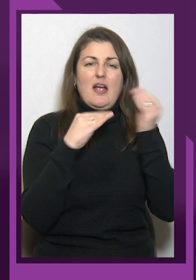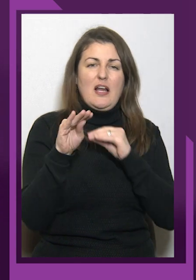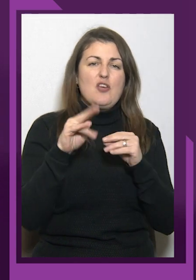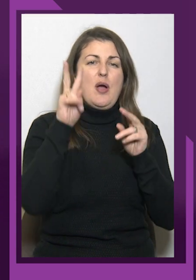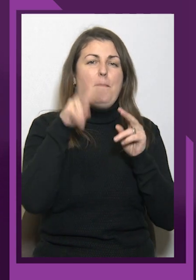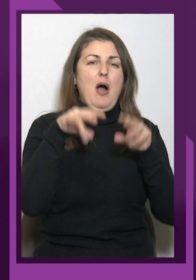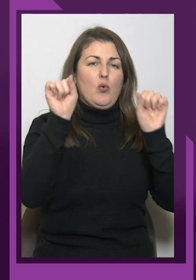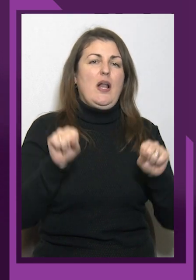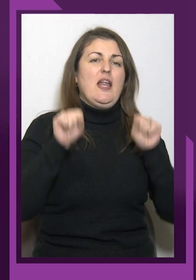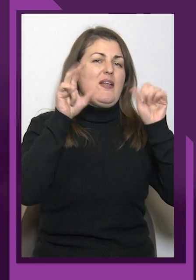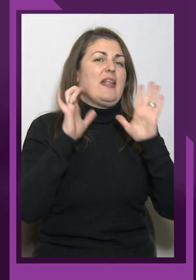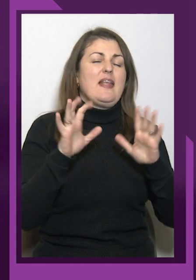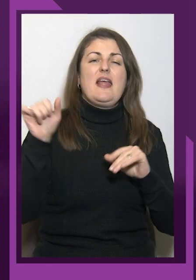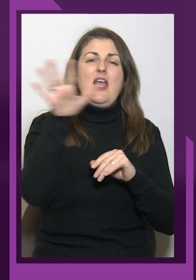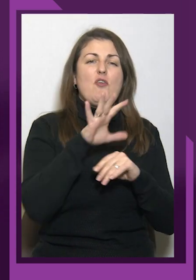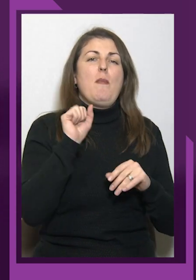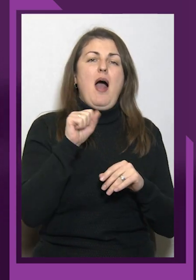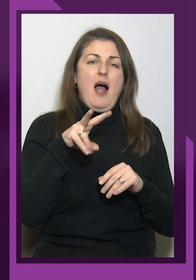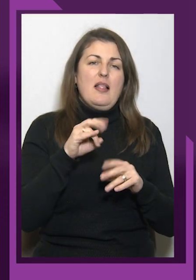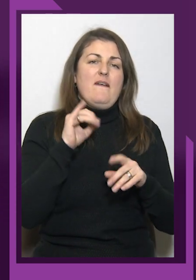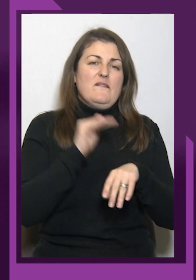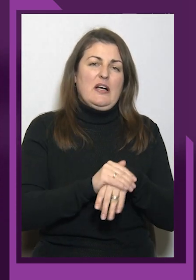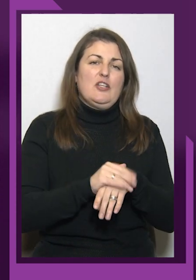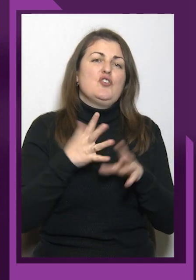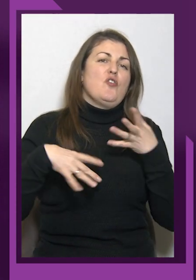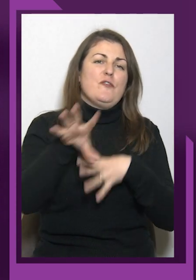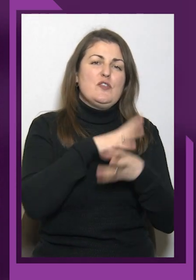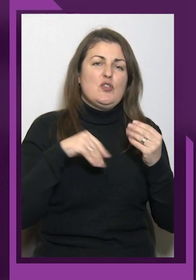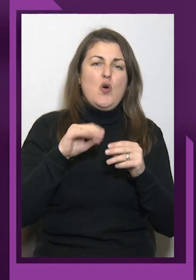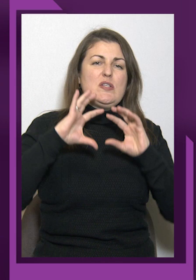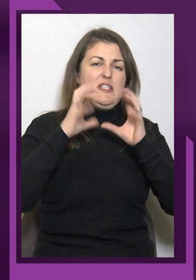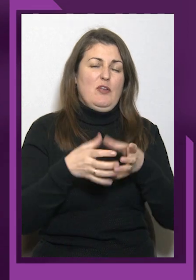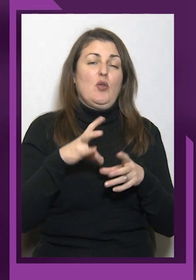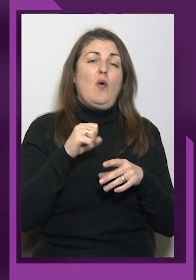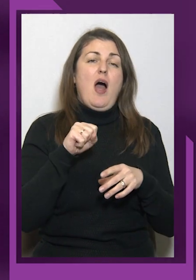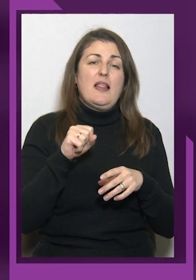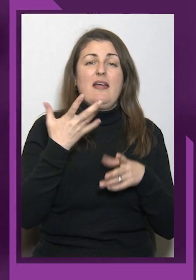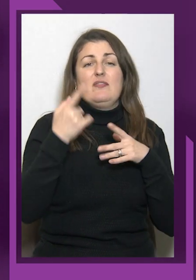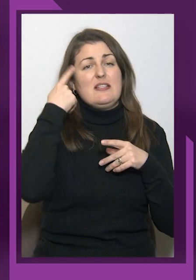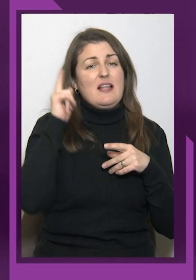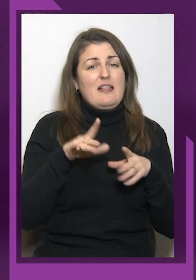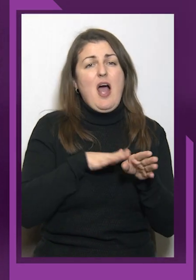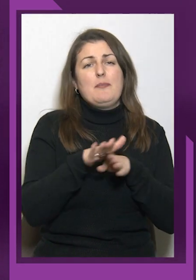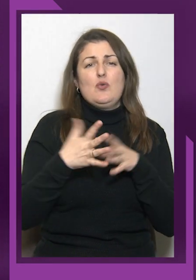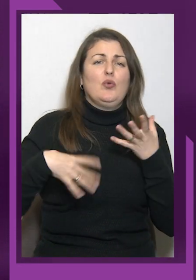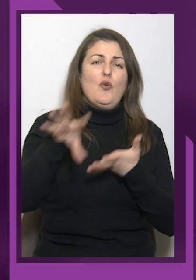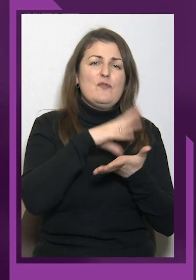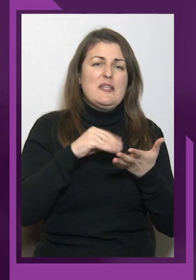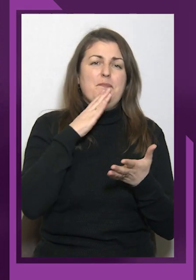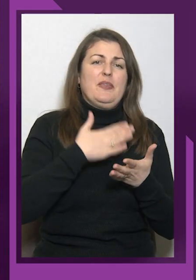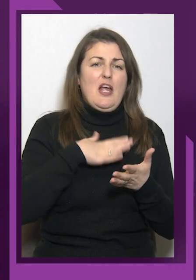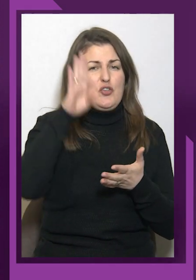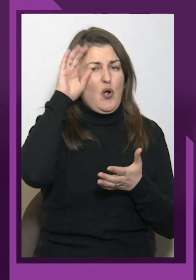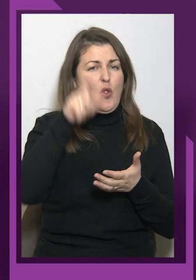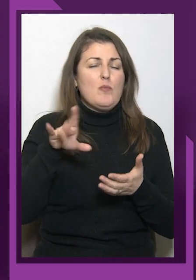пауерліфтер не тільки Європи, але й фактично всього світу. Ну але, як вже знають абсолютно всі, наші